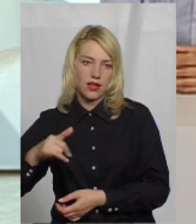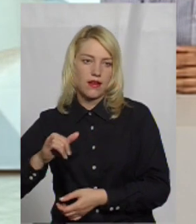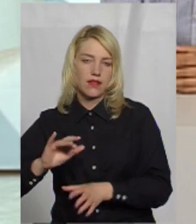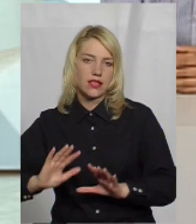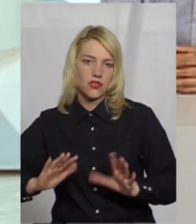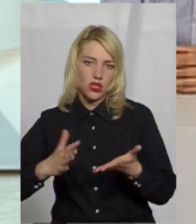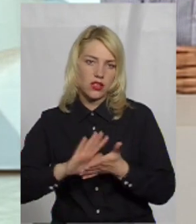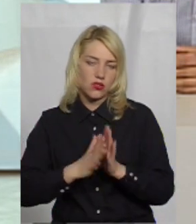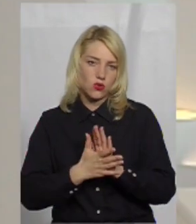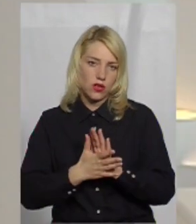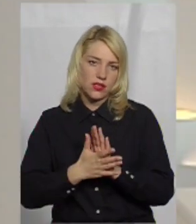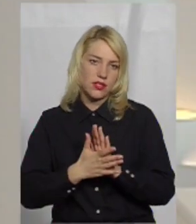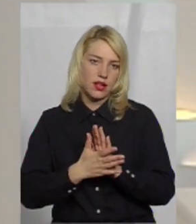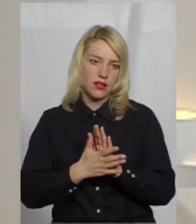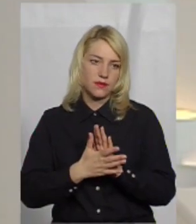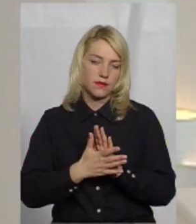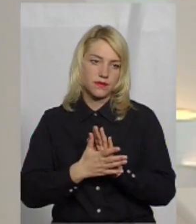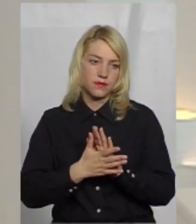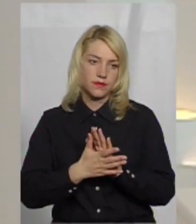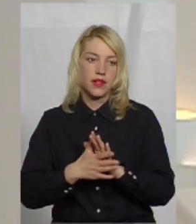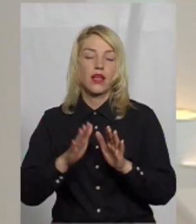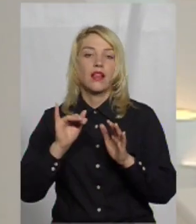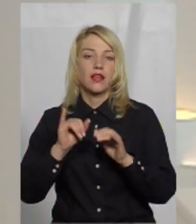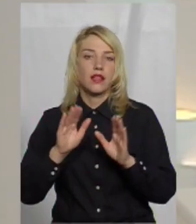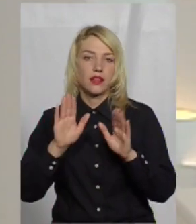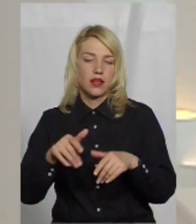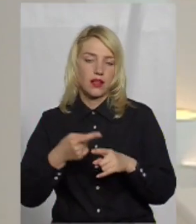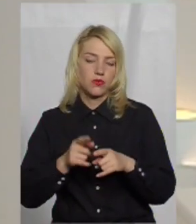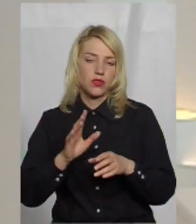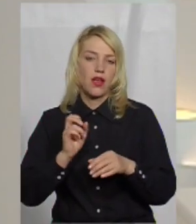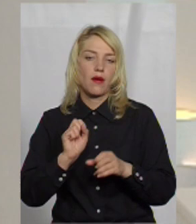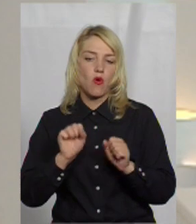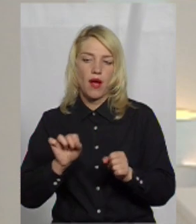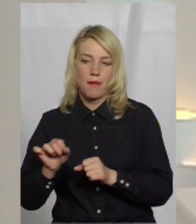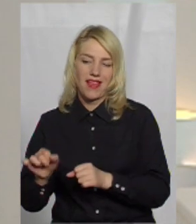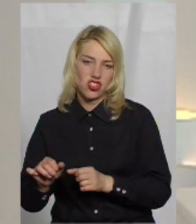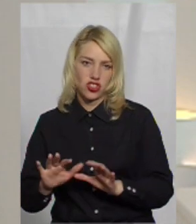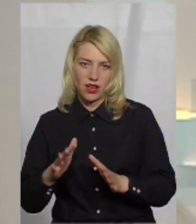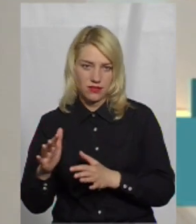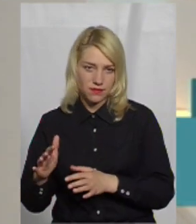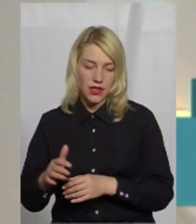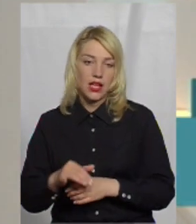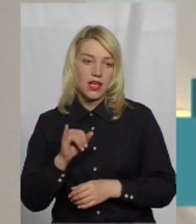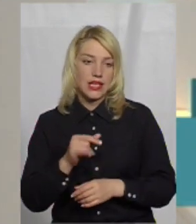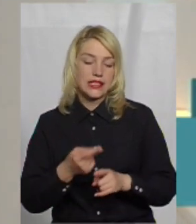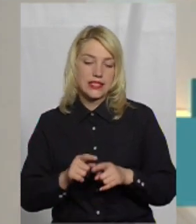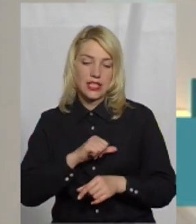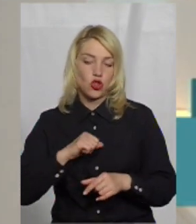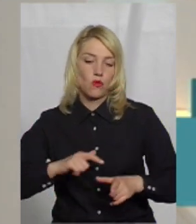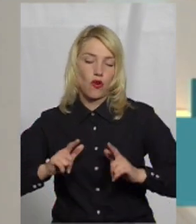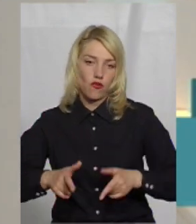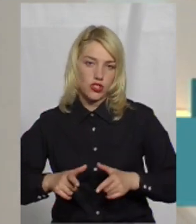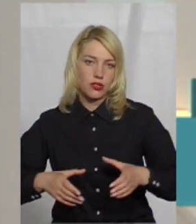ситуаціях. Хай їх буде якомога менше. А ці добровольчі